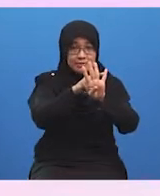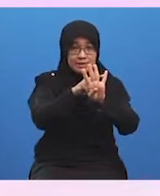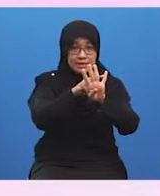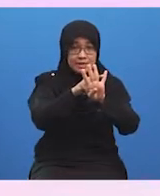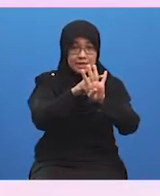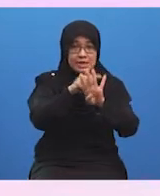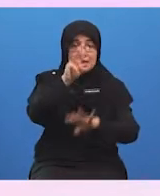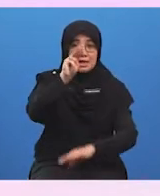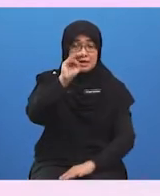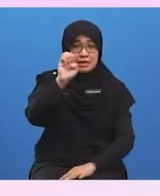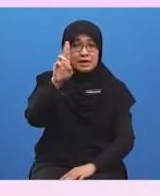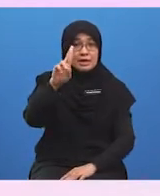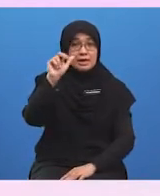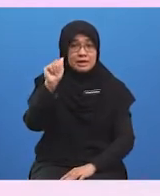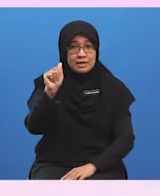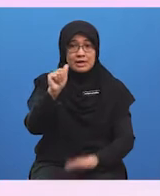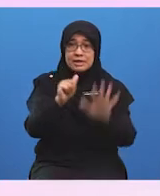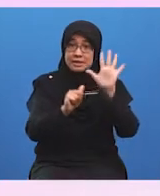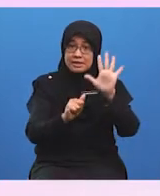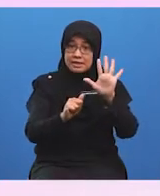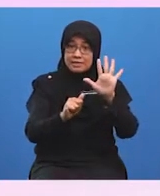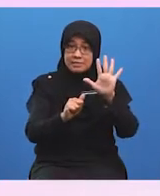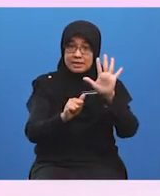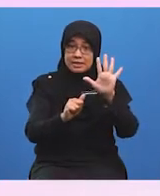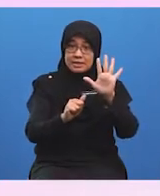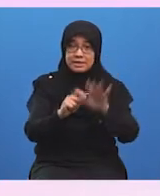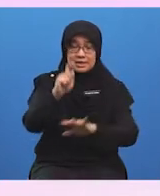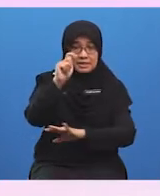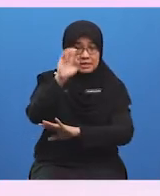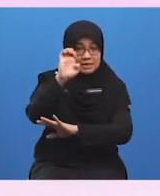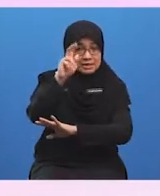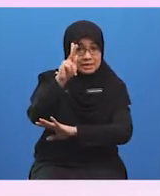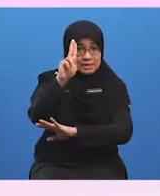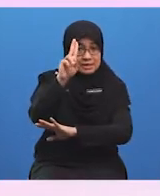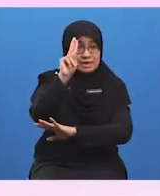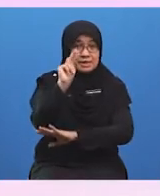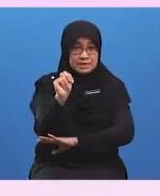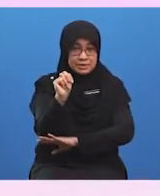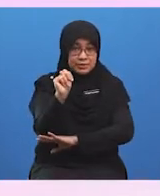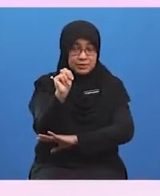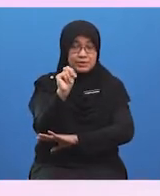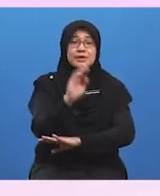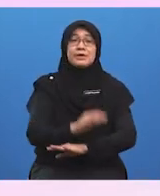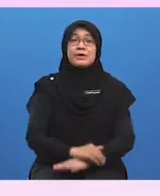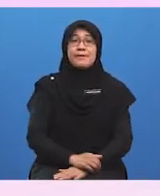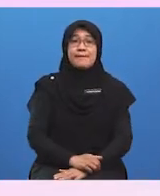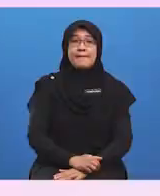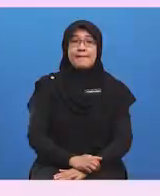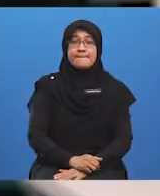Amanah Rakyat, MARAH. Kelima, Tabung Ekonomi Kumpulan Usahawan Usaha Niaga, TEKUN.